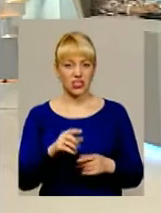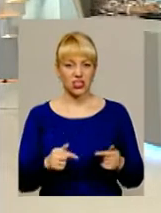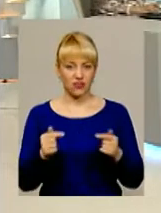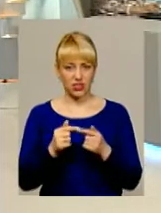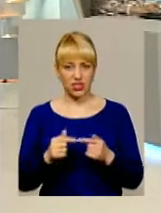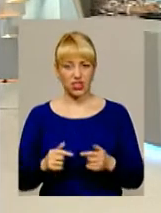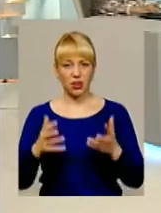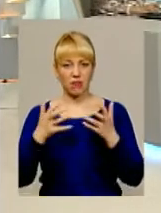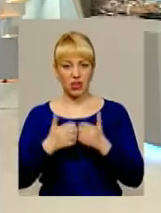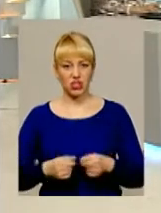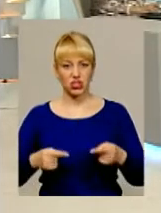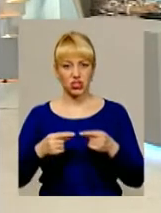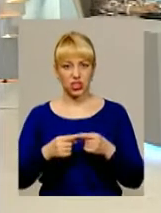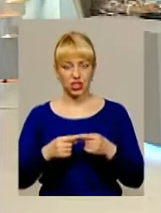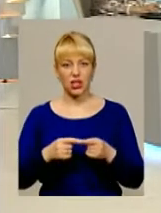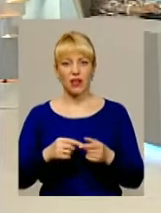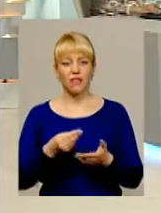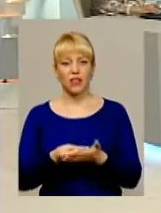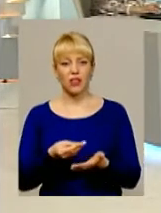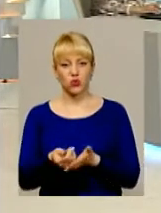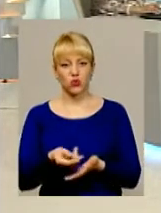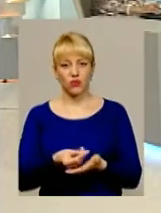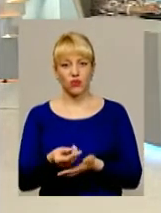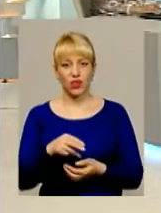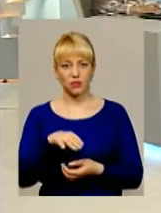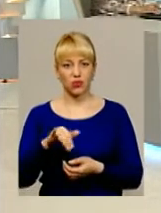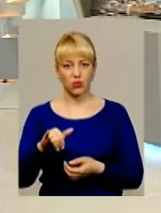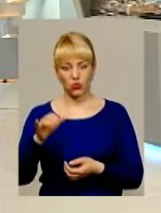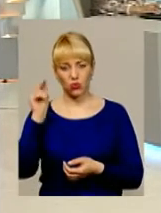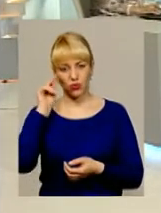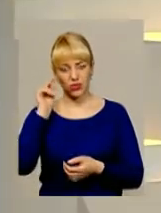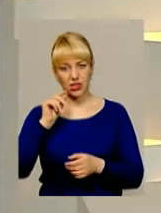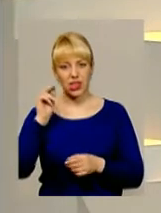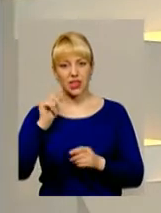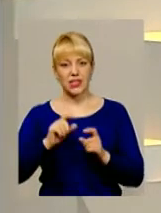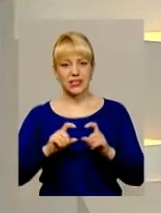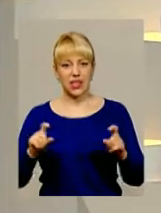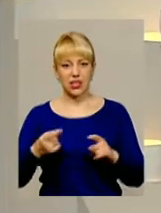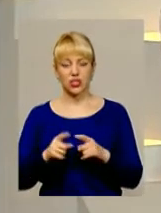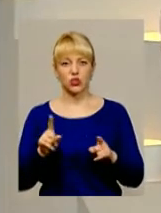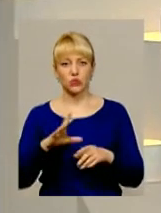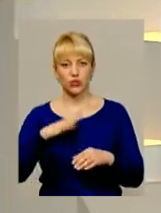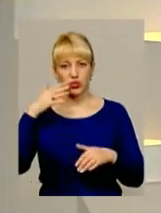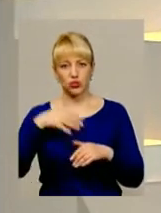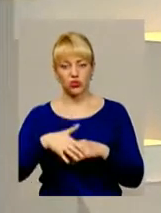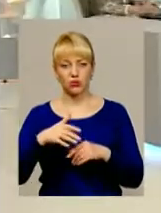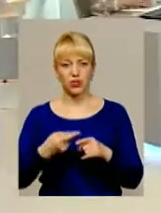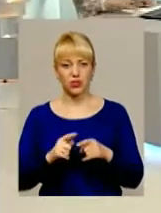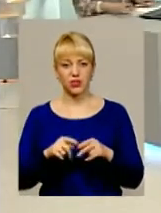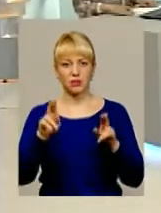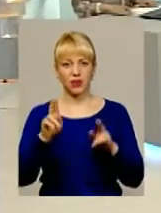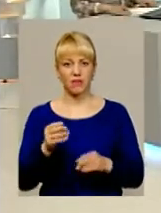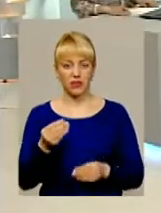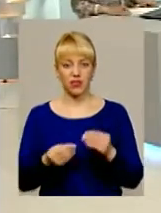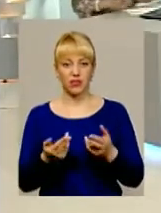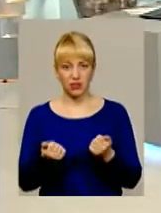чіткий механізм фінансування професійно-технічних навчальних закладів. щоб були оті зрозумілі правила гри, так, Анатолій